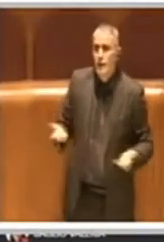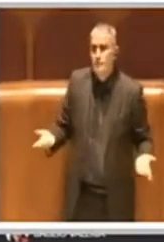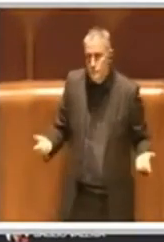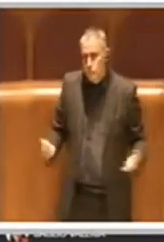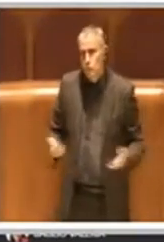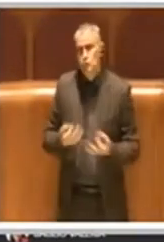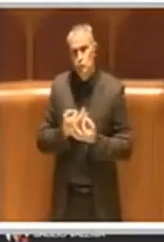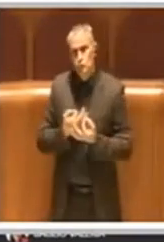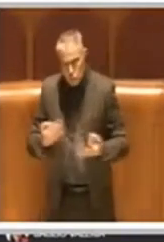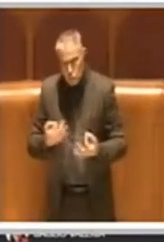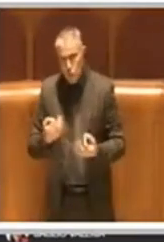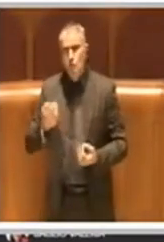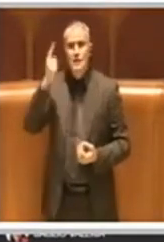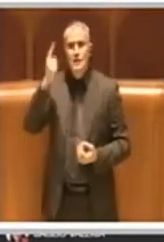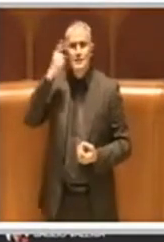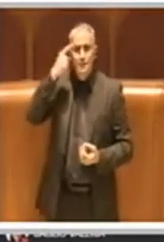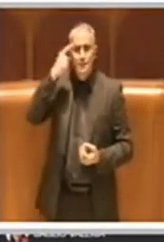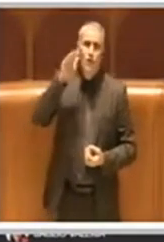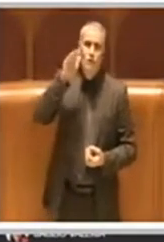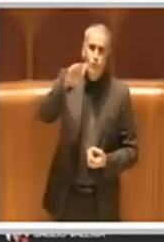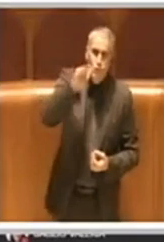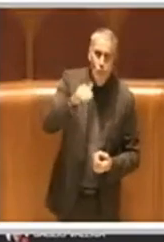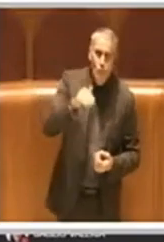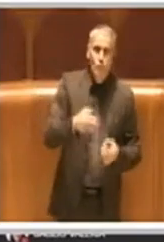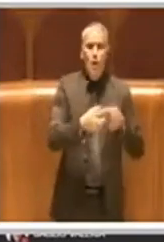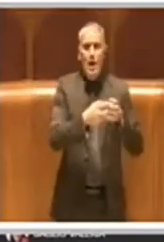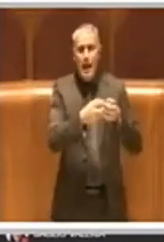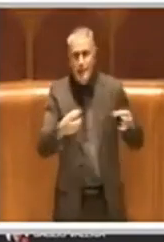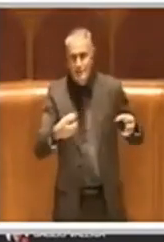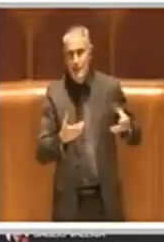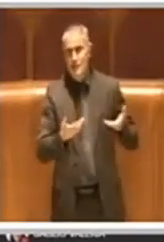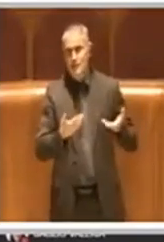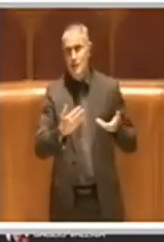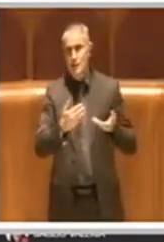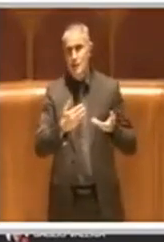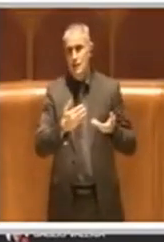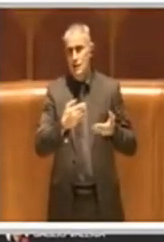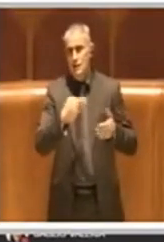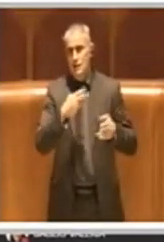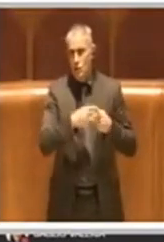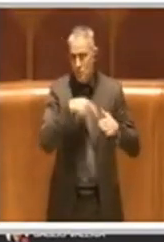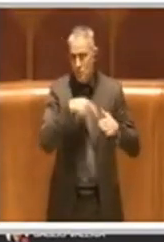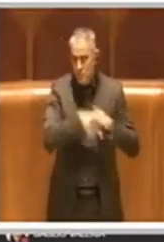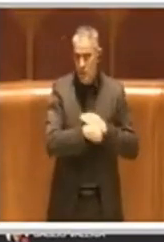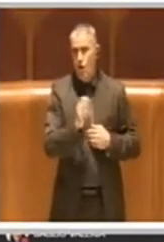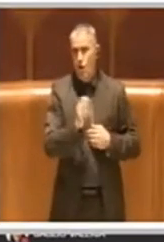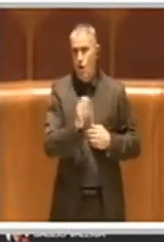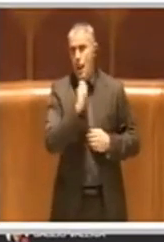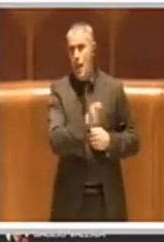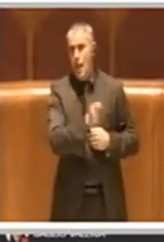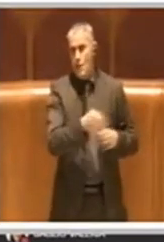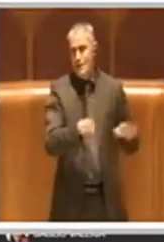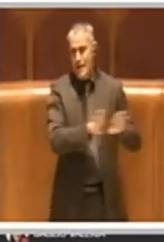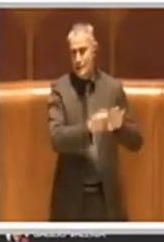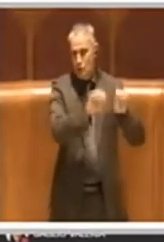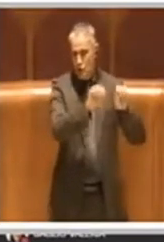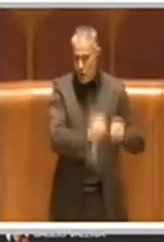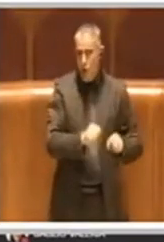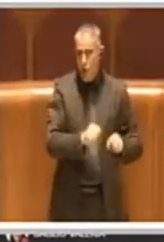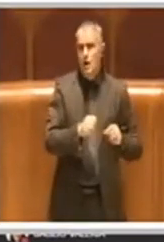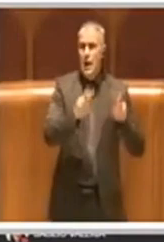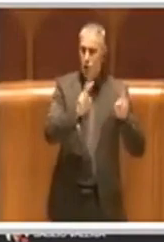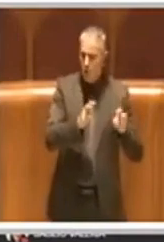parlare del futuro dell'azienda, della liquidazione dell'azienda, di tutti gli argomenti che sono stati